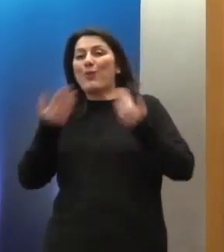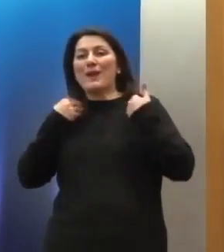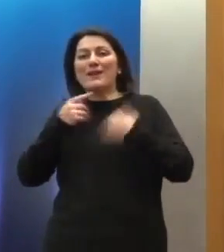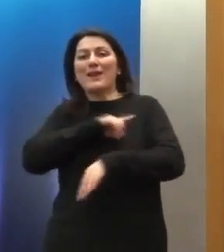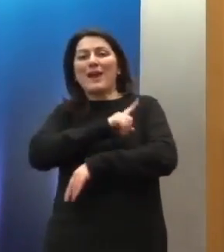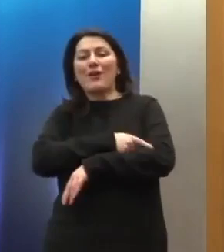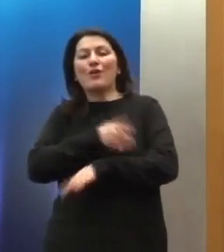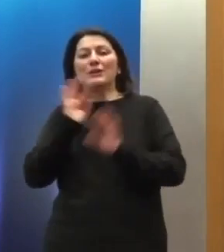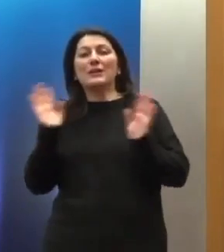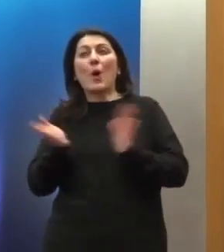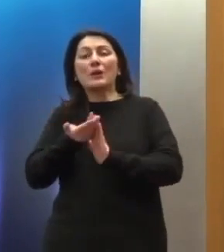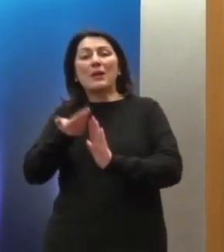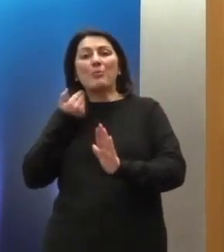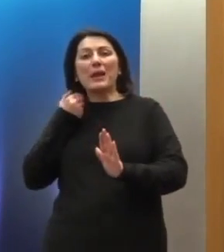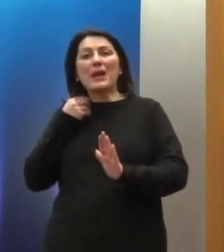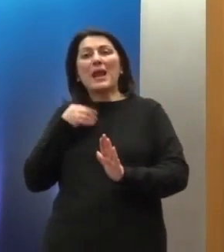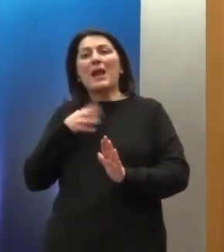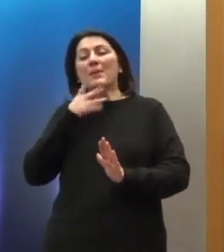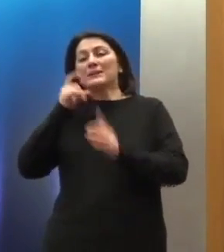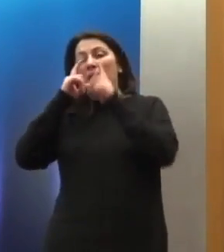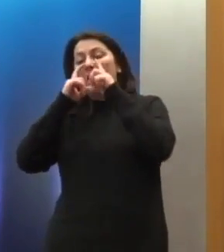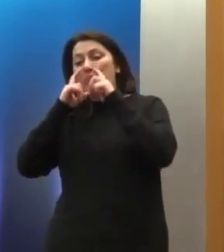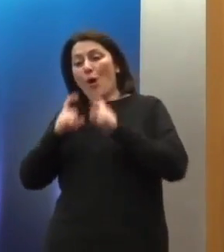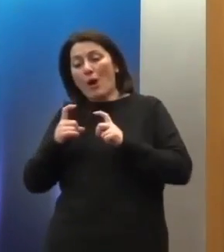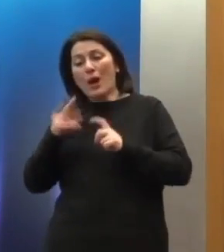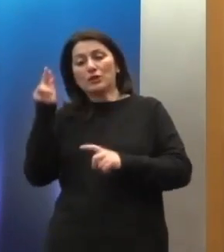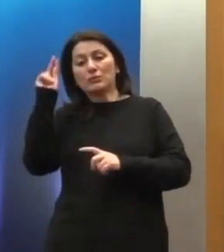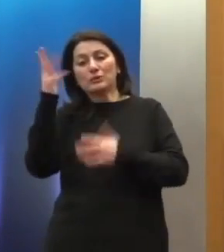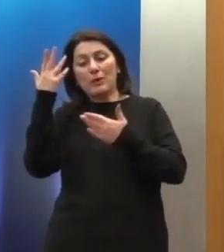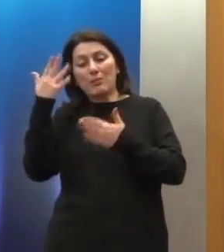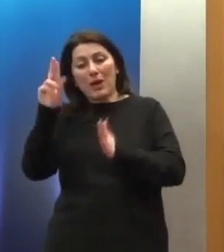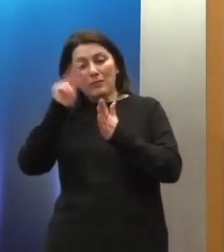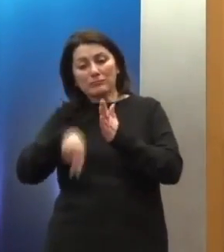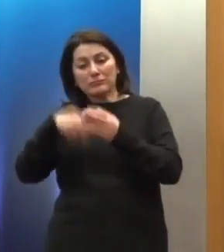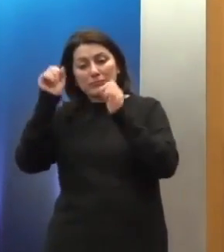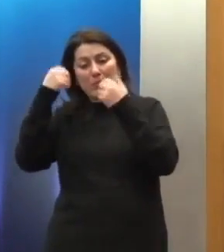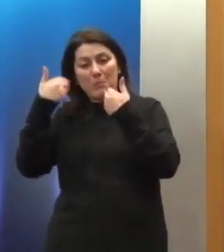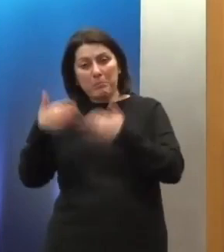υποχρεώσεις τις οποίες έχει υπογράψει.